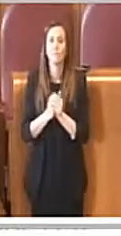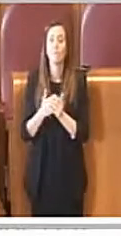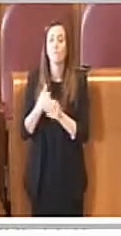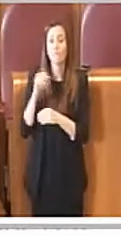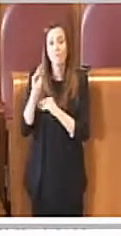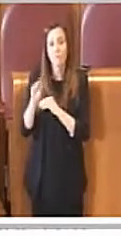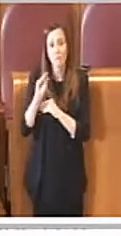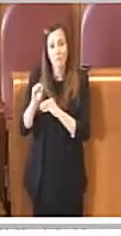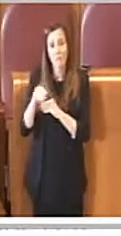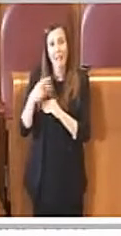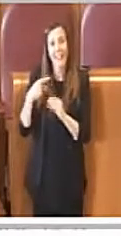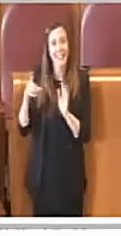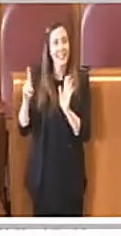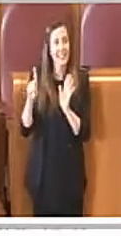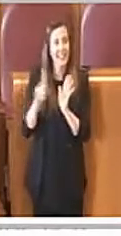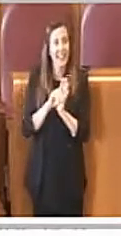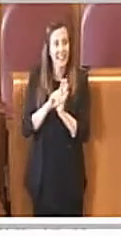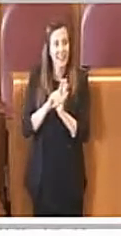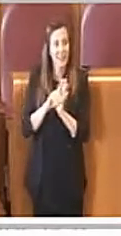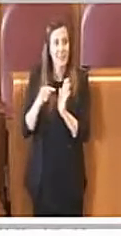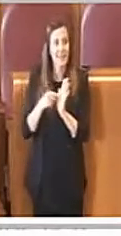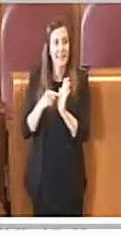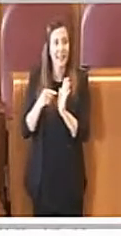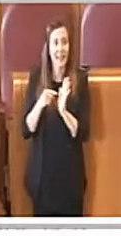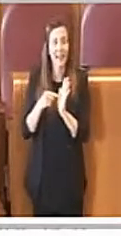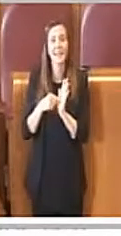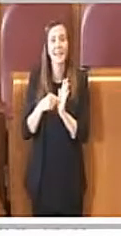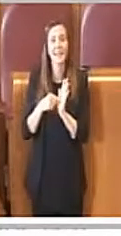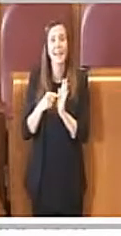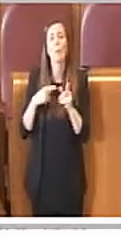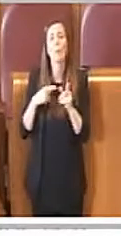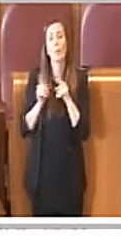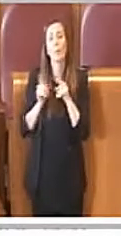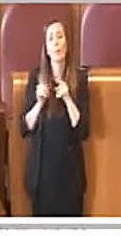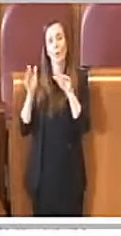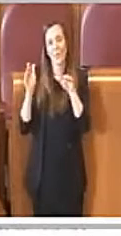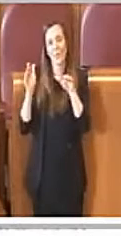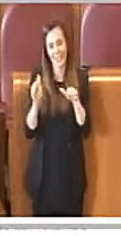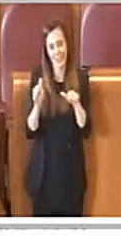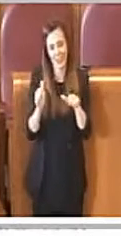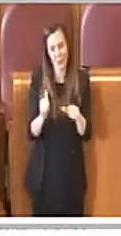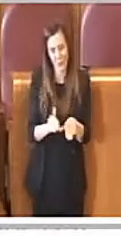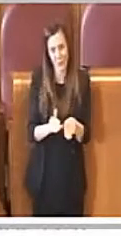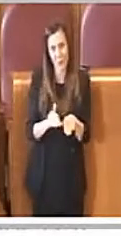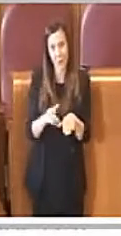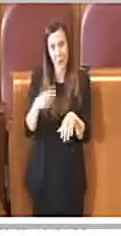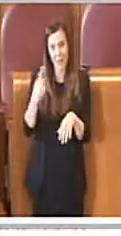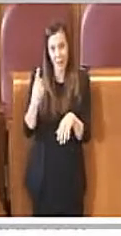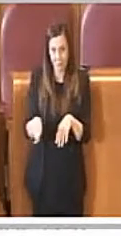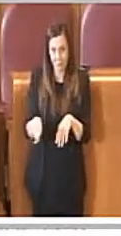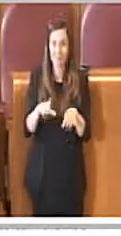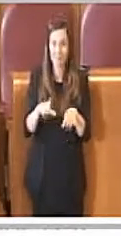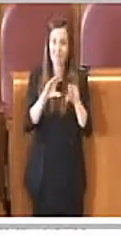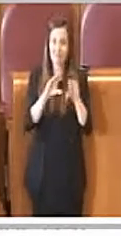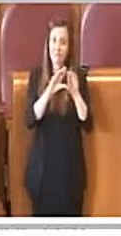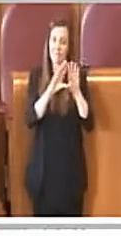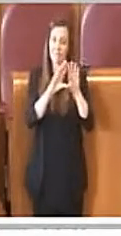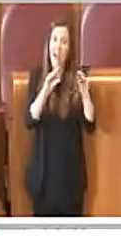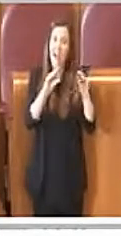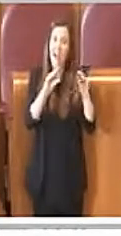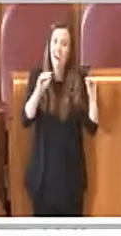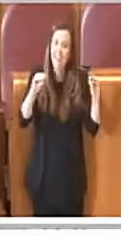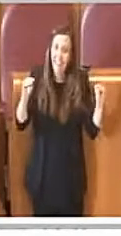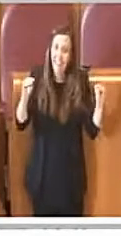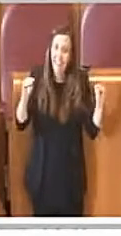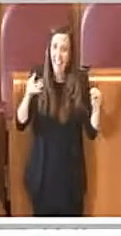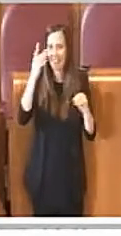deliberate idonee protezioni, parlo dei dissuasori, da integrare con gli arredi previsti ad esempio per la normativa per